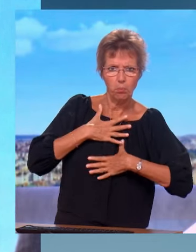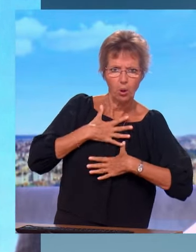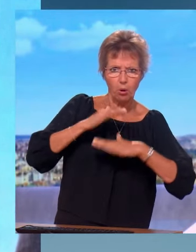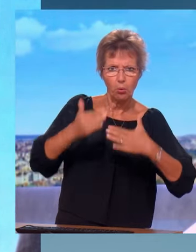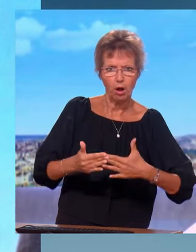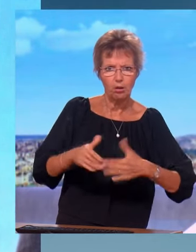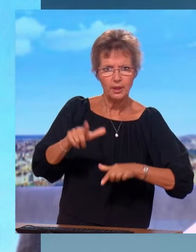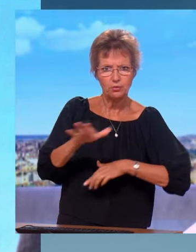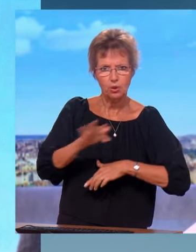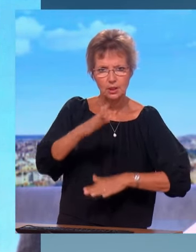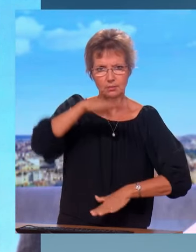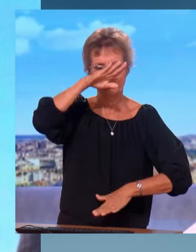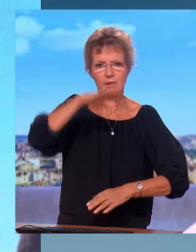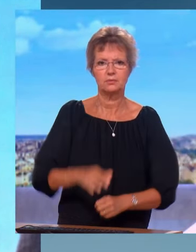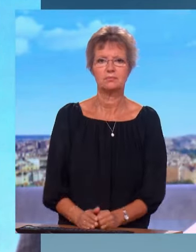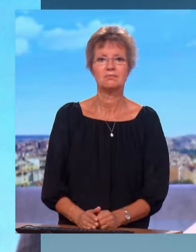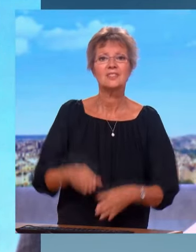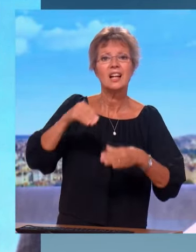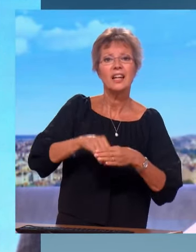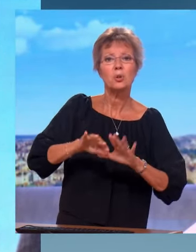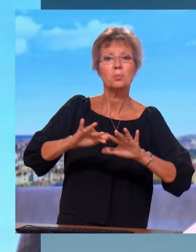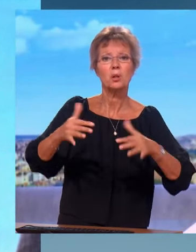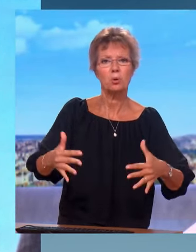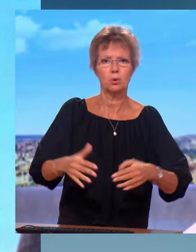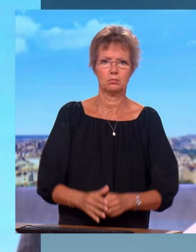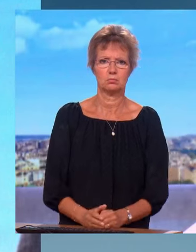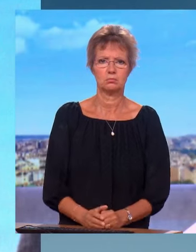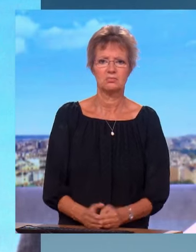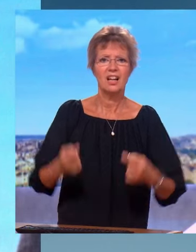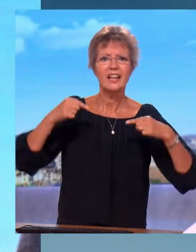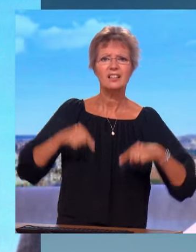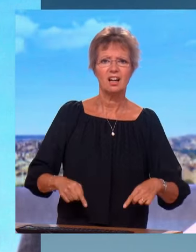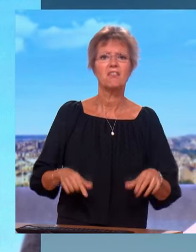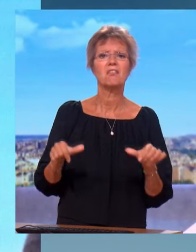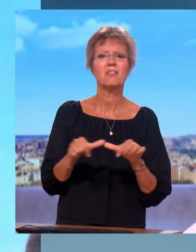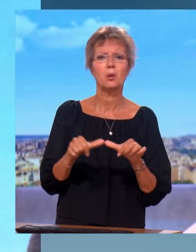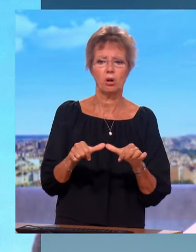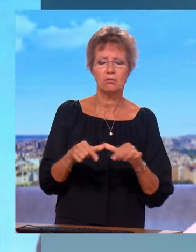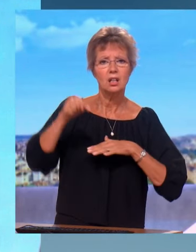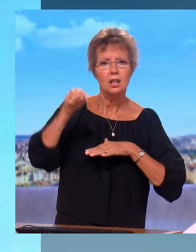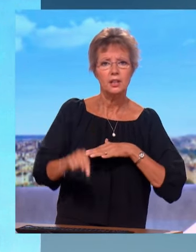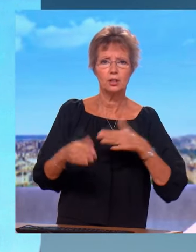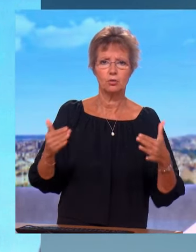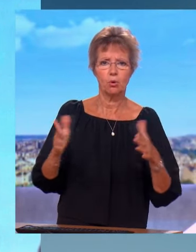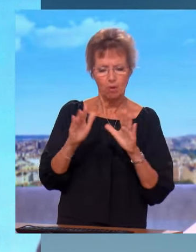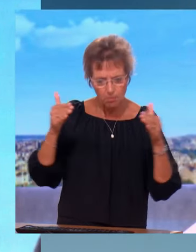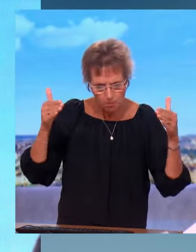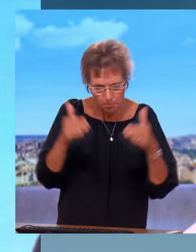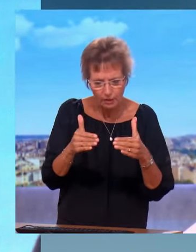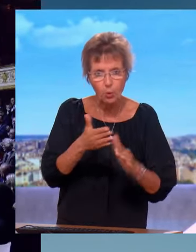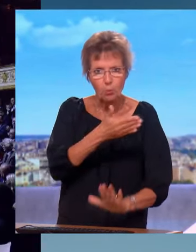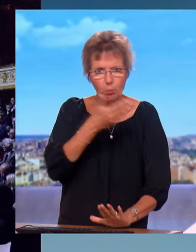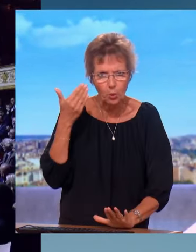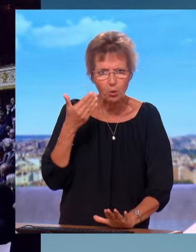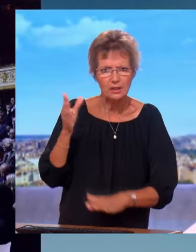faire où, les économies, à votre avis ? Déjà sur la façon dont aujourd'hui l'État agit. L'État devrait s'occuper de moins de choses, mais mieux. La